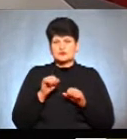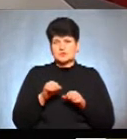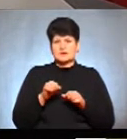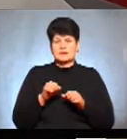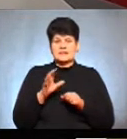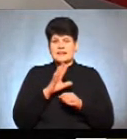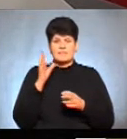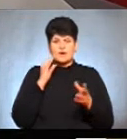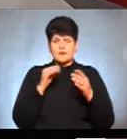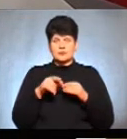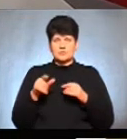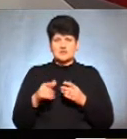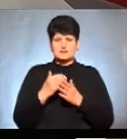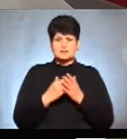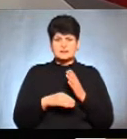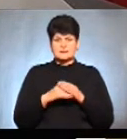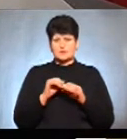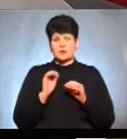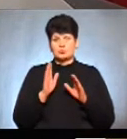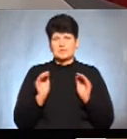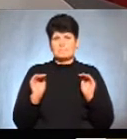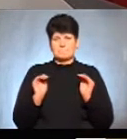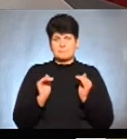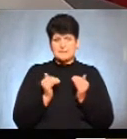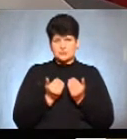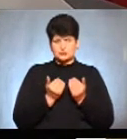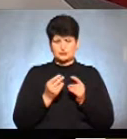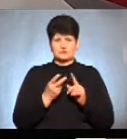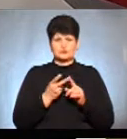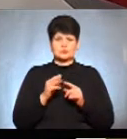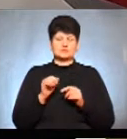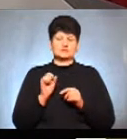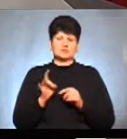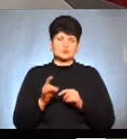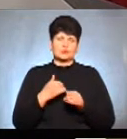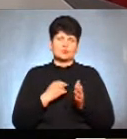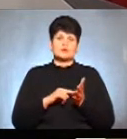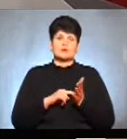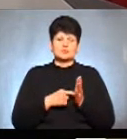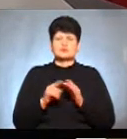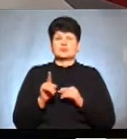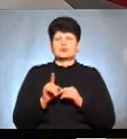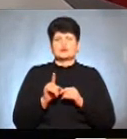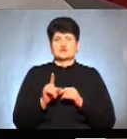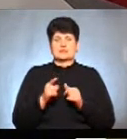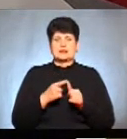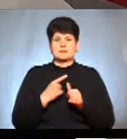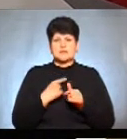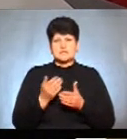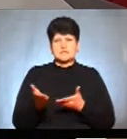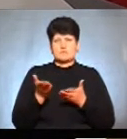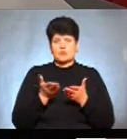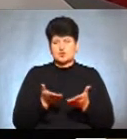неврахування людей в списках виборців буде меншою, значно меншою в другому турі. Ну, і також хочеться наголосити на іменних запрошеннях, які